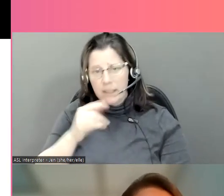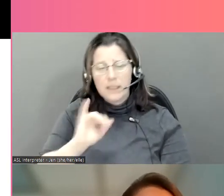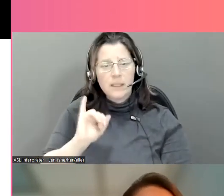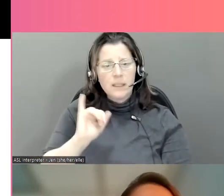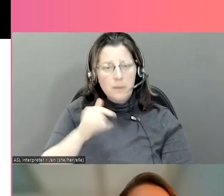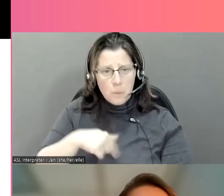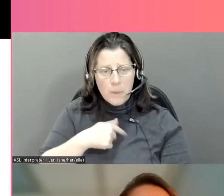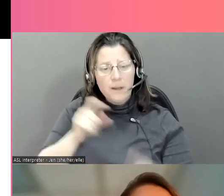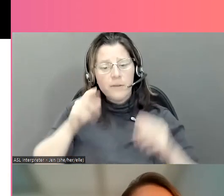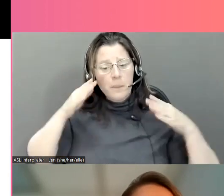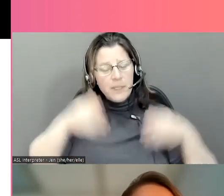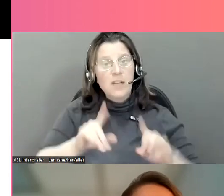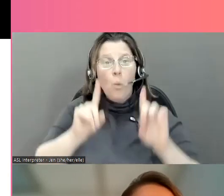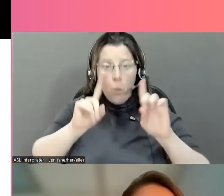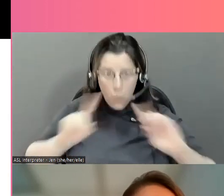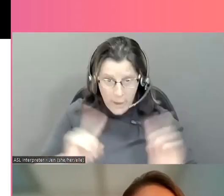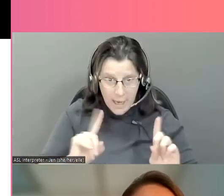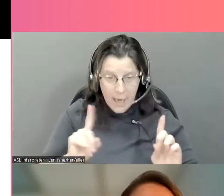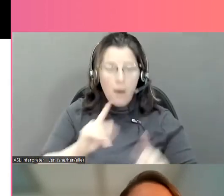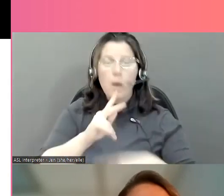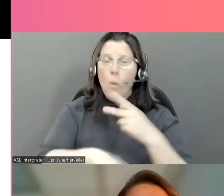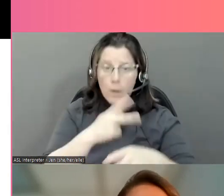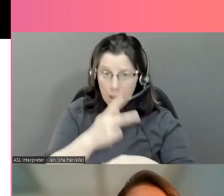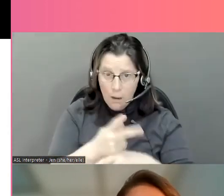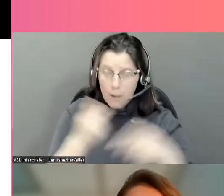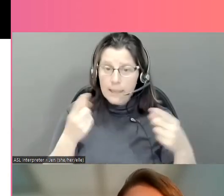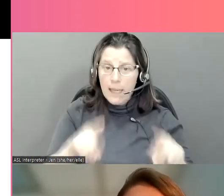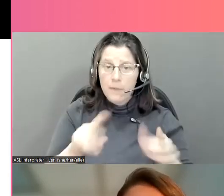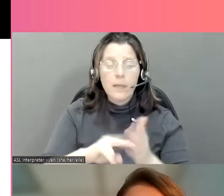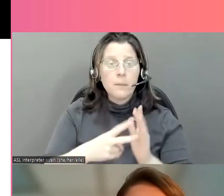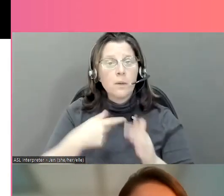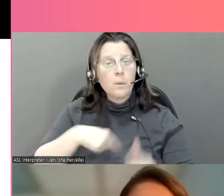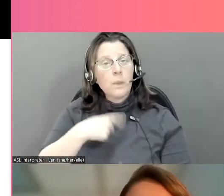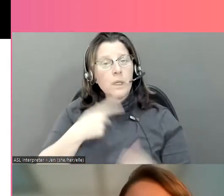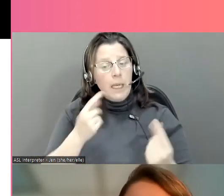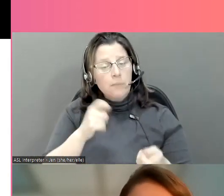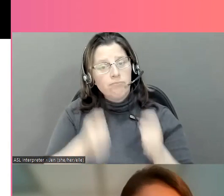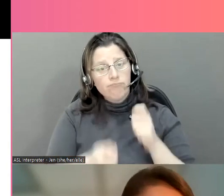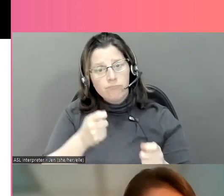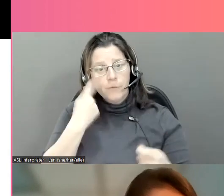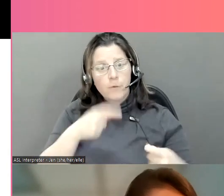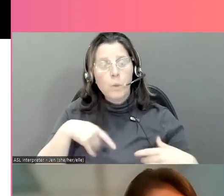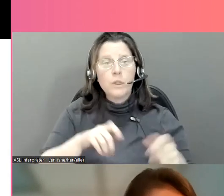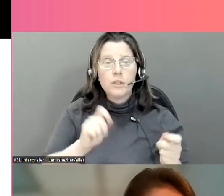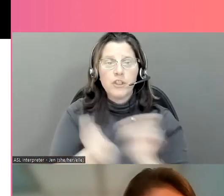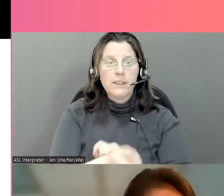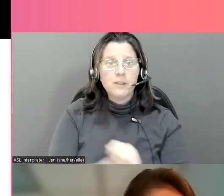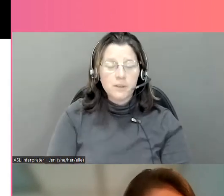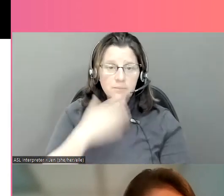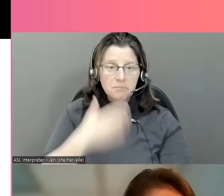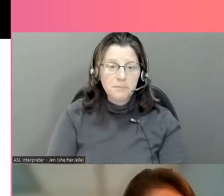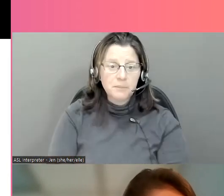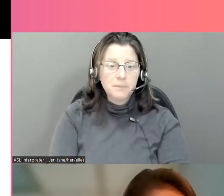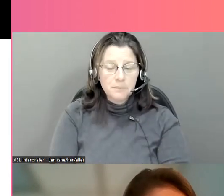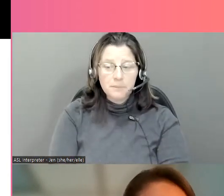et les commentaires blessants. Alors, les préjudices se déroulent sur ces plateformes. Il faut les découvrir pour effectuer des changements.